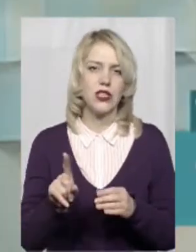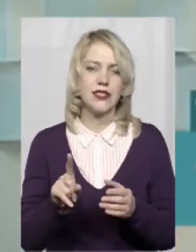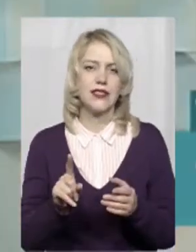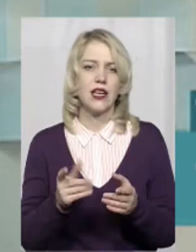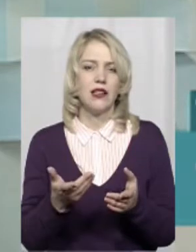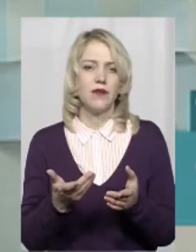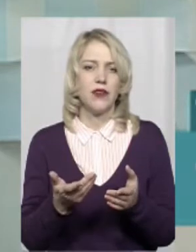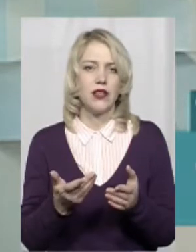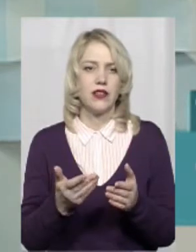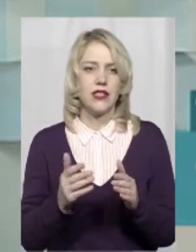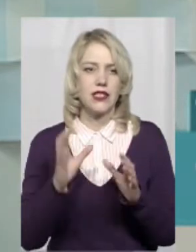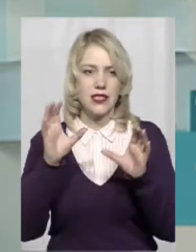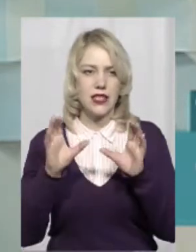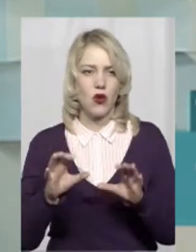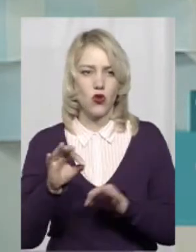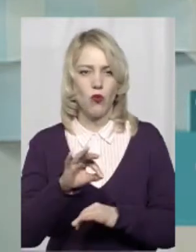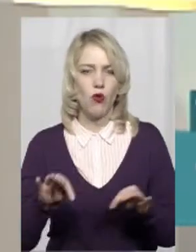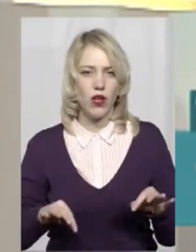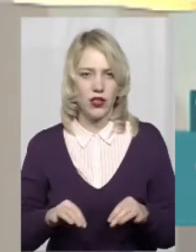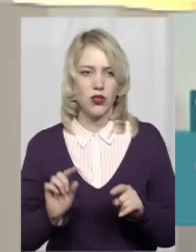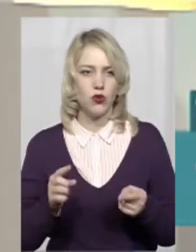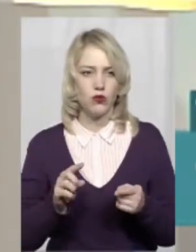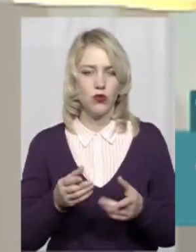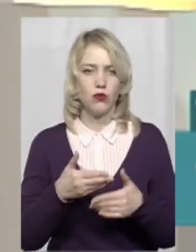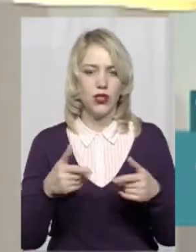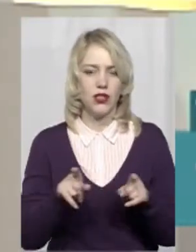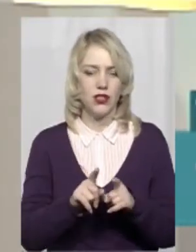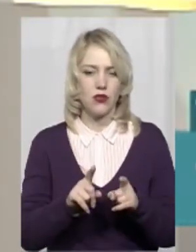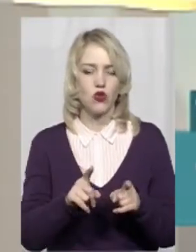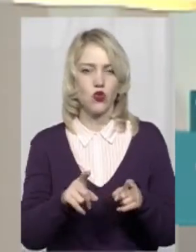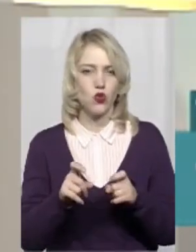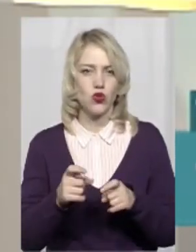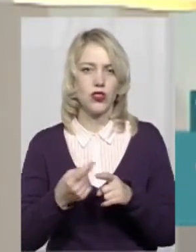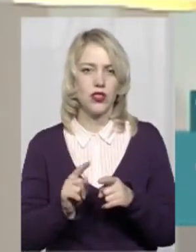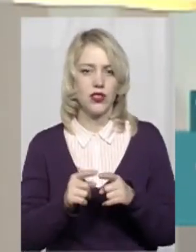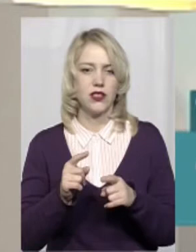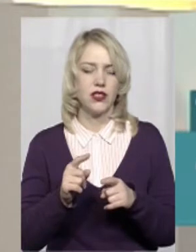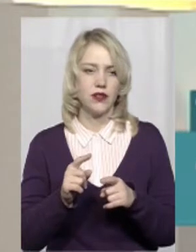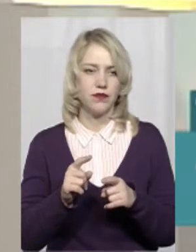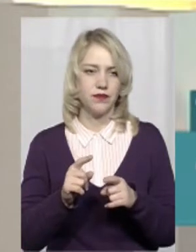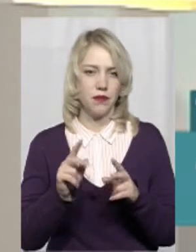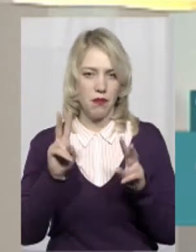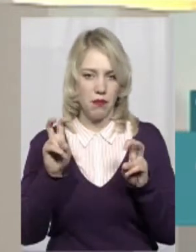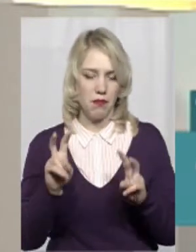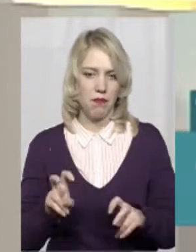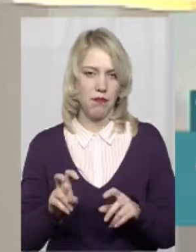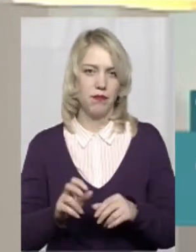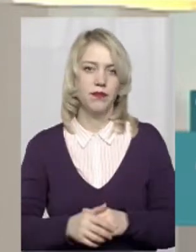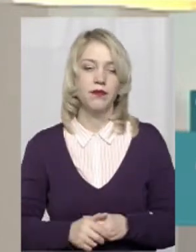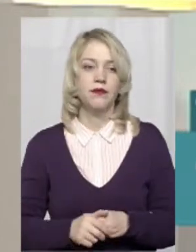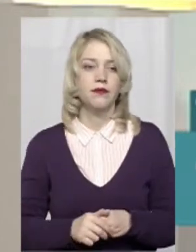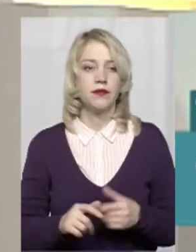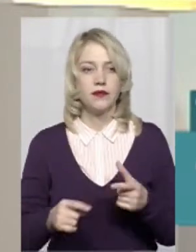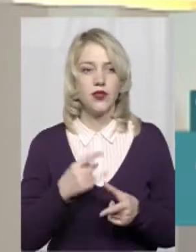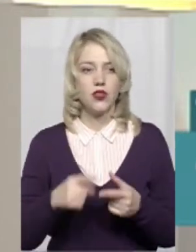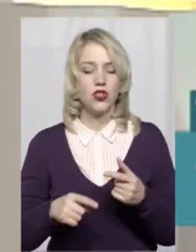оборонної сфери чи зовнішніх зв'язків. Тому ми також долучили ці 22 сфери. Скажіть, чи